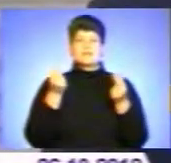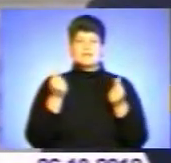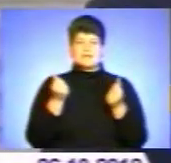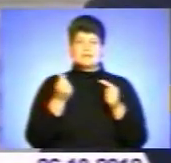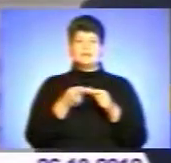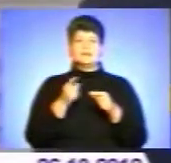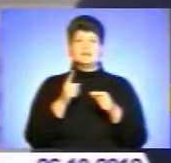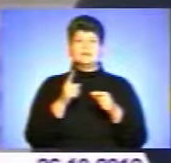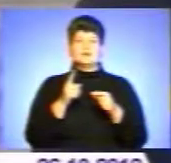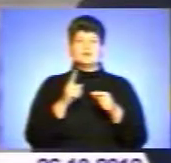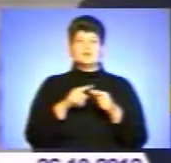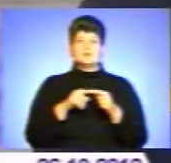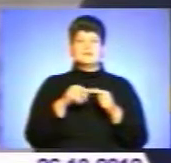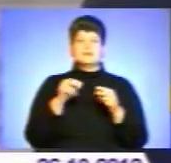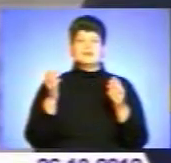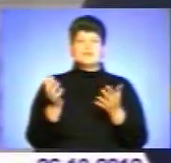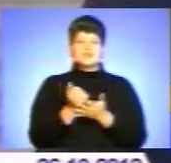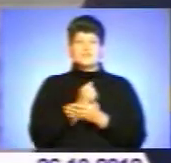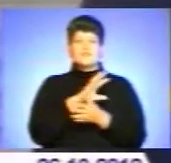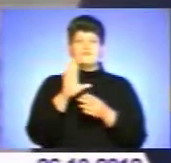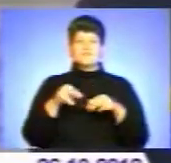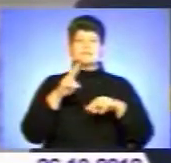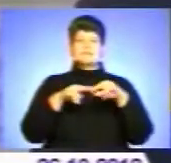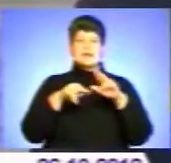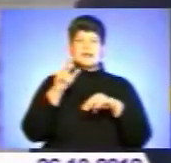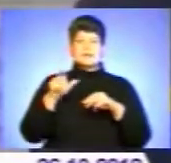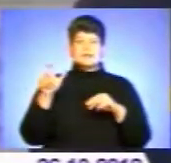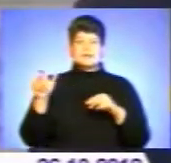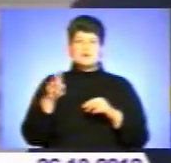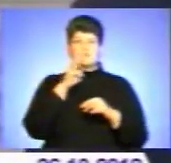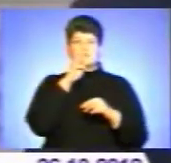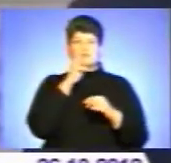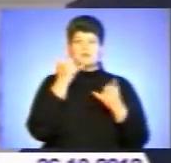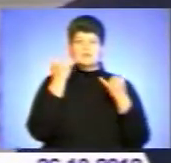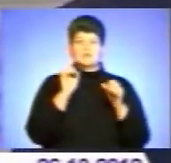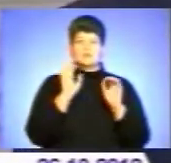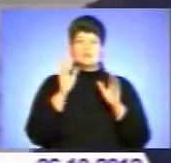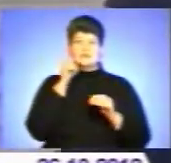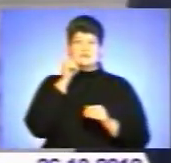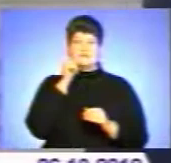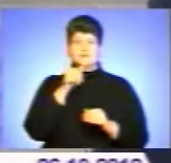зайшли, тому всім будівцям зарплата пійде сьогодні і завтра.